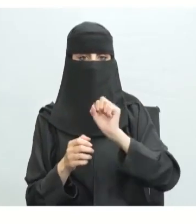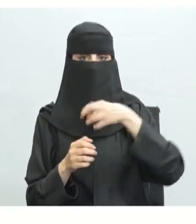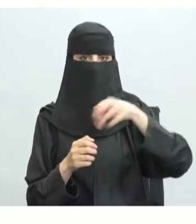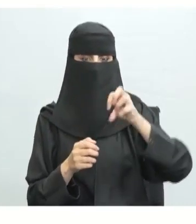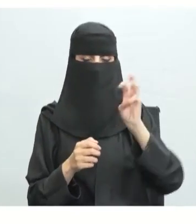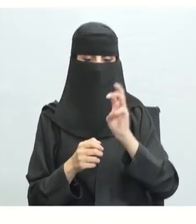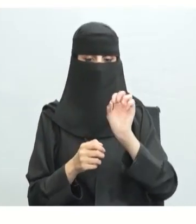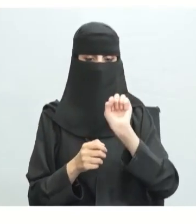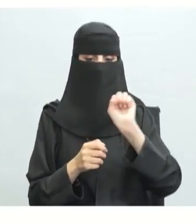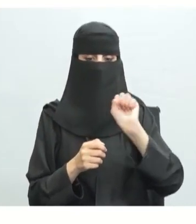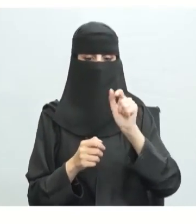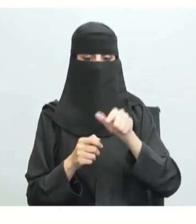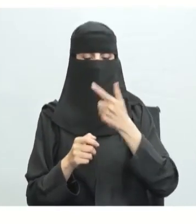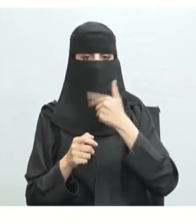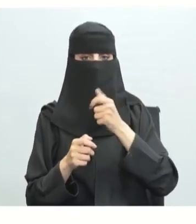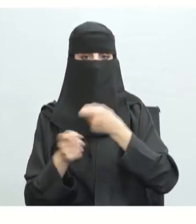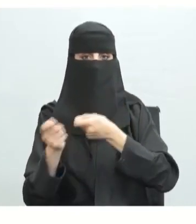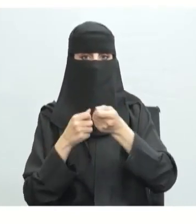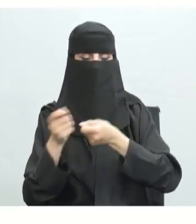وإدارتها وتشغيلها يسمى